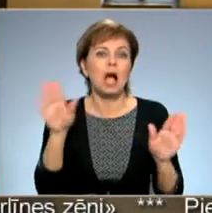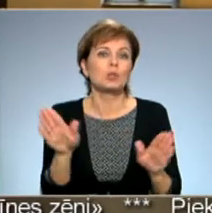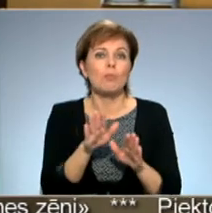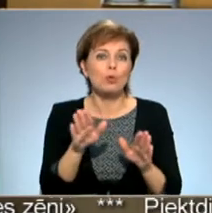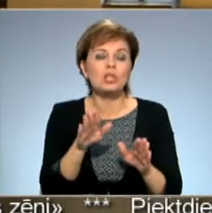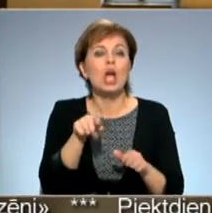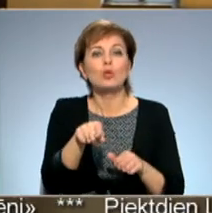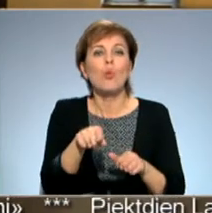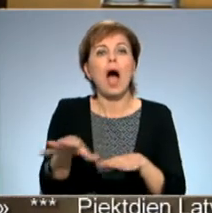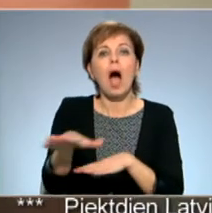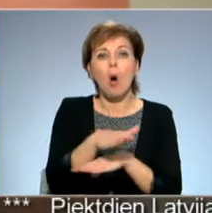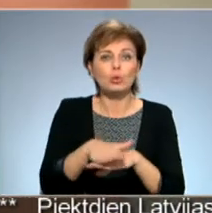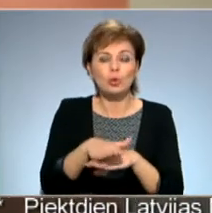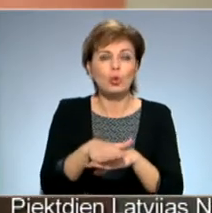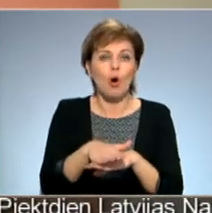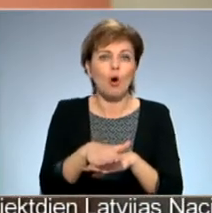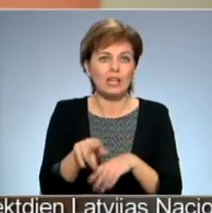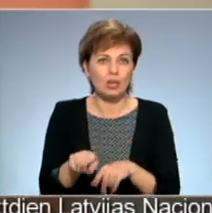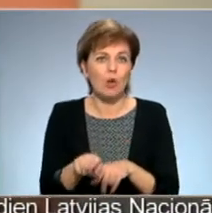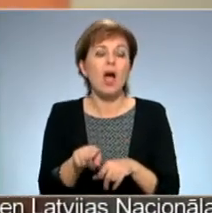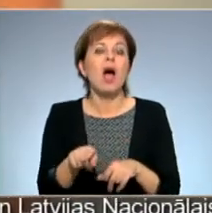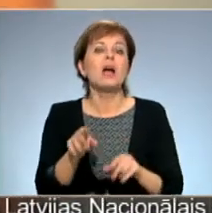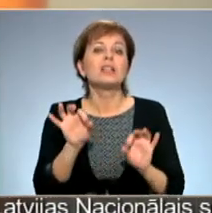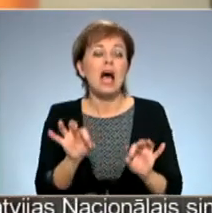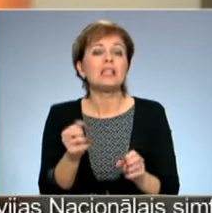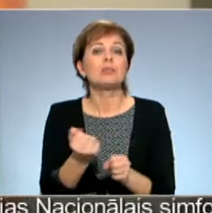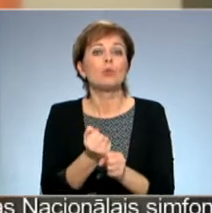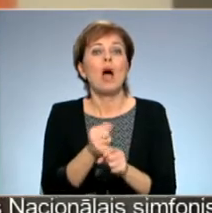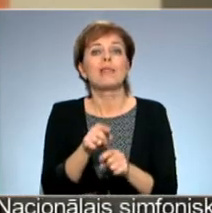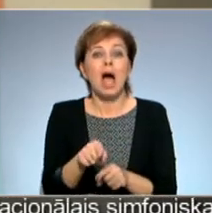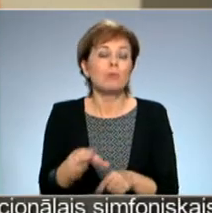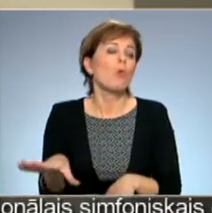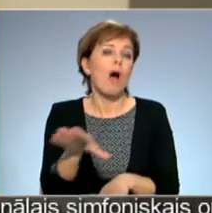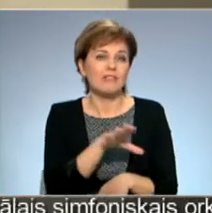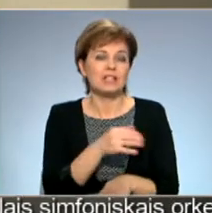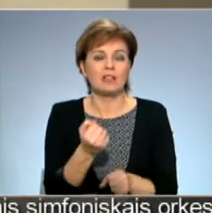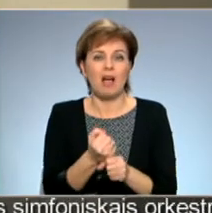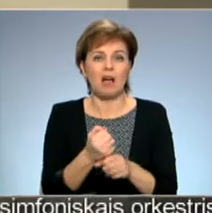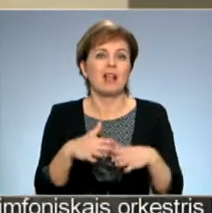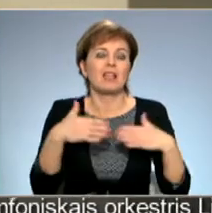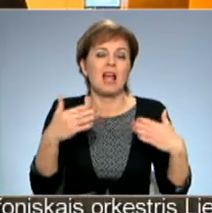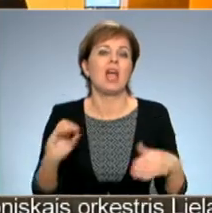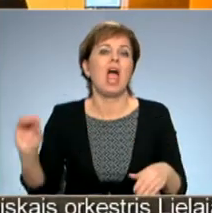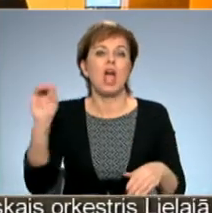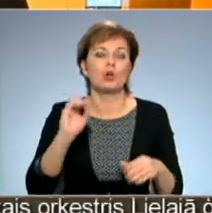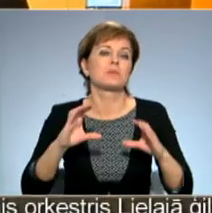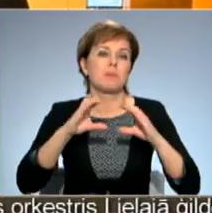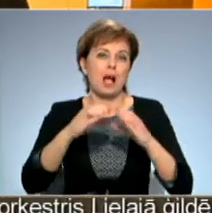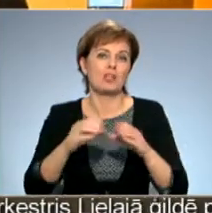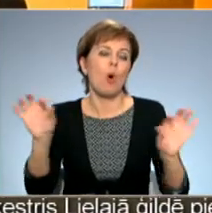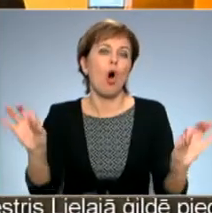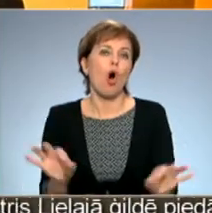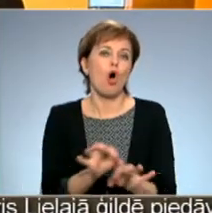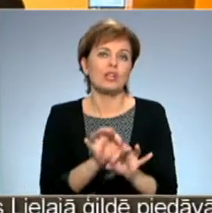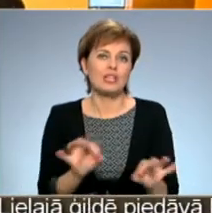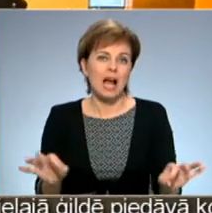auditoriju, kas īstenmā ir mūsu nākotnes auditoriju. Darīsim tieši to darbu, ko daru visi lielie Eiropas un pasaules orķestri, kuriem